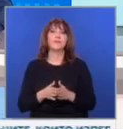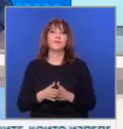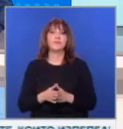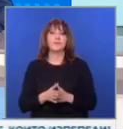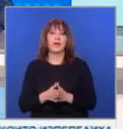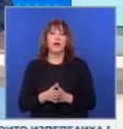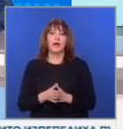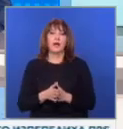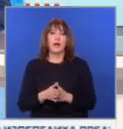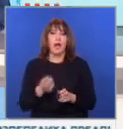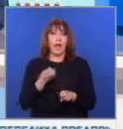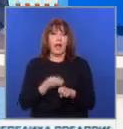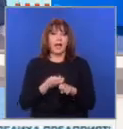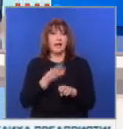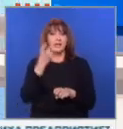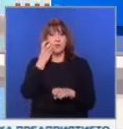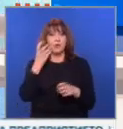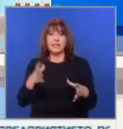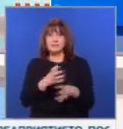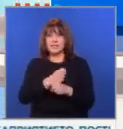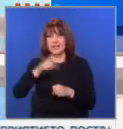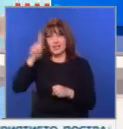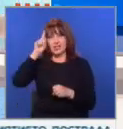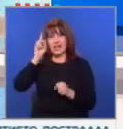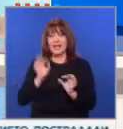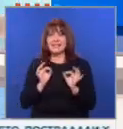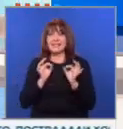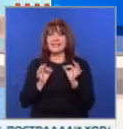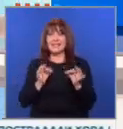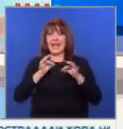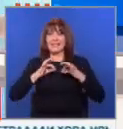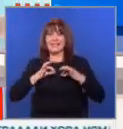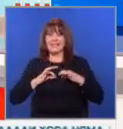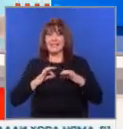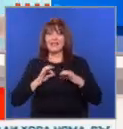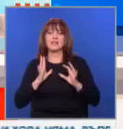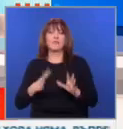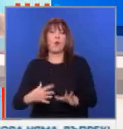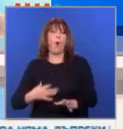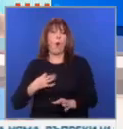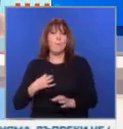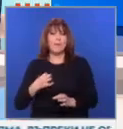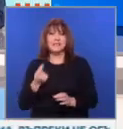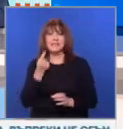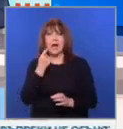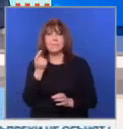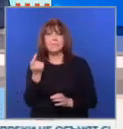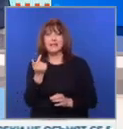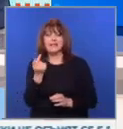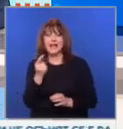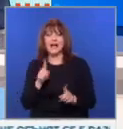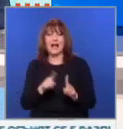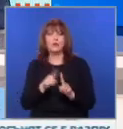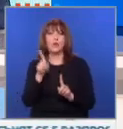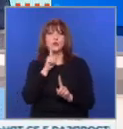И още теми от деня. Лекари от Бурга спасиха жена. Заразена с рядка, но изключително опасна бактерия, наречена човекоядец.